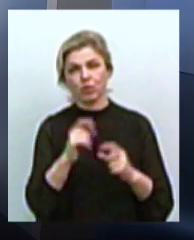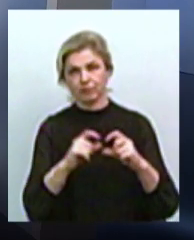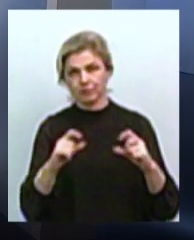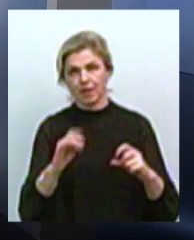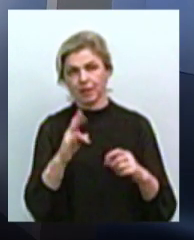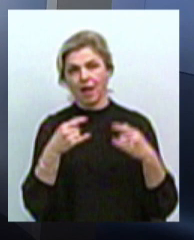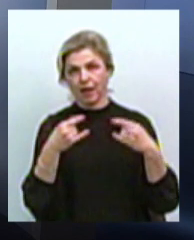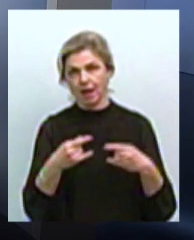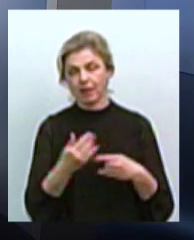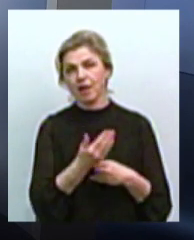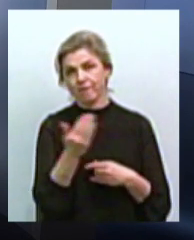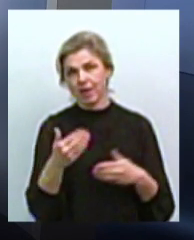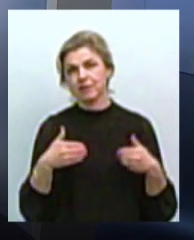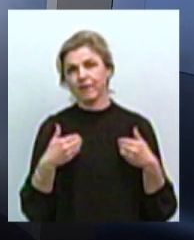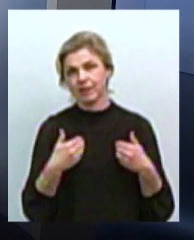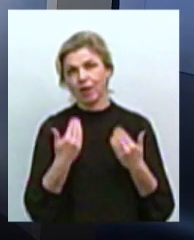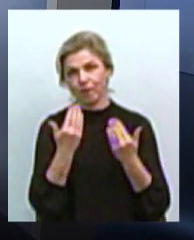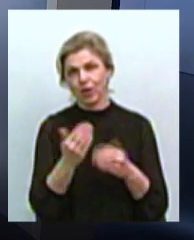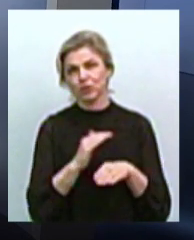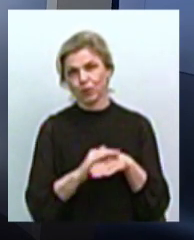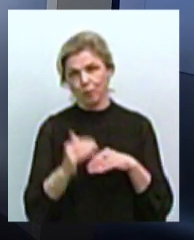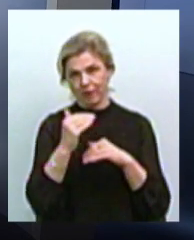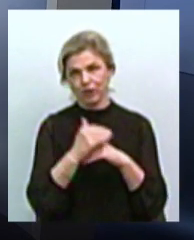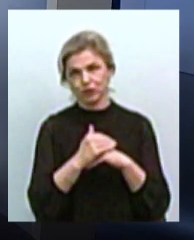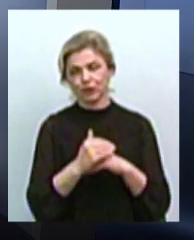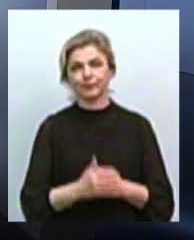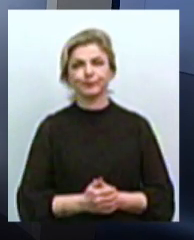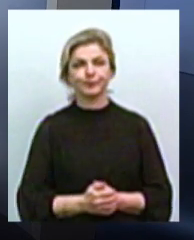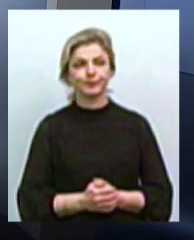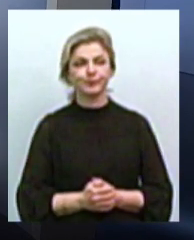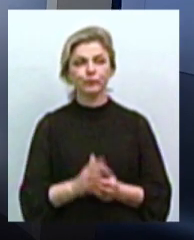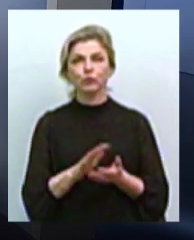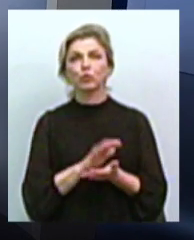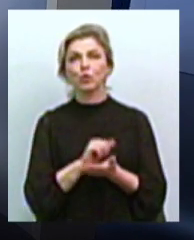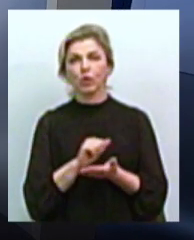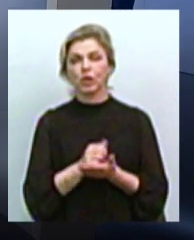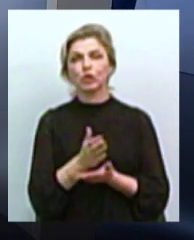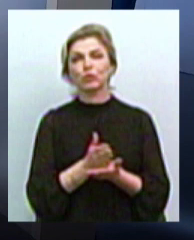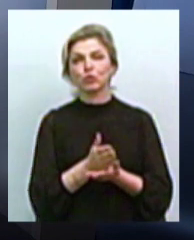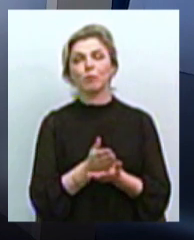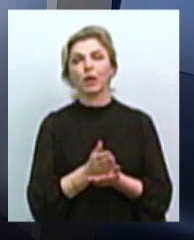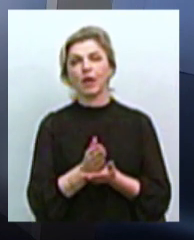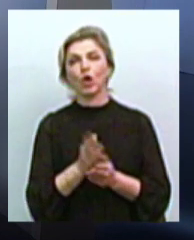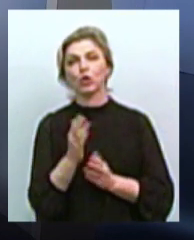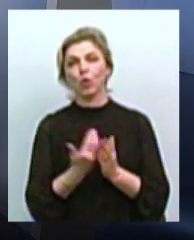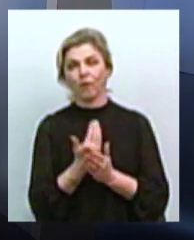шановні гости, я вітаю в нашій студії. Добрий вечір. Добрий вечір. Кореспонденти зі служби новин Ніна Булах та Ігор Чорний